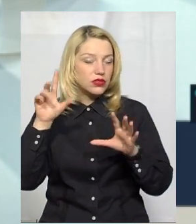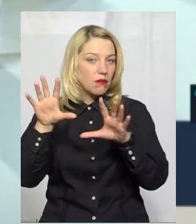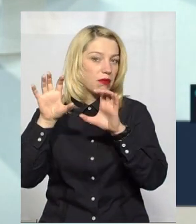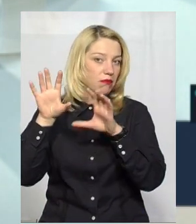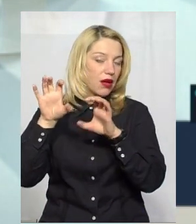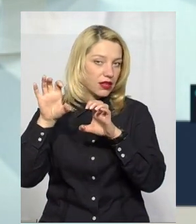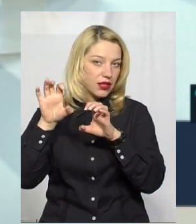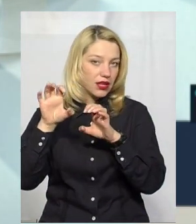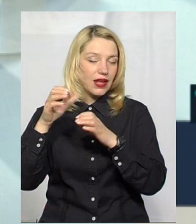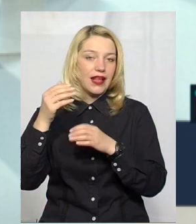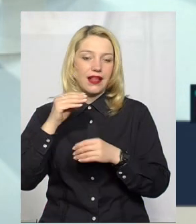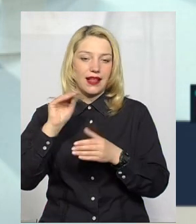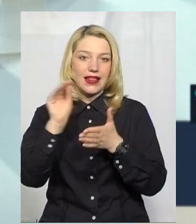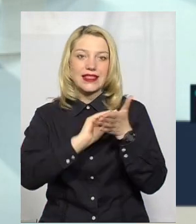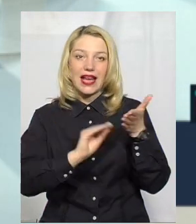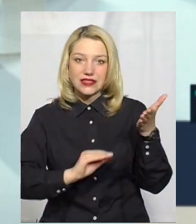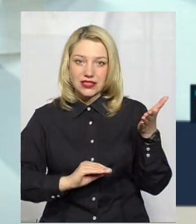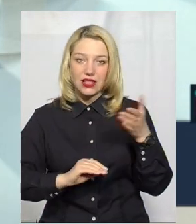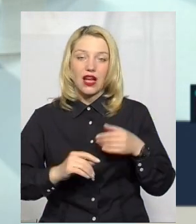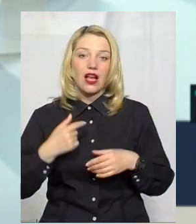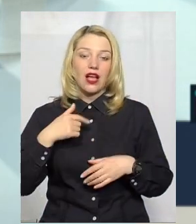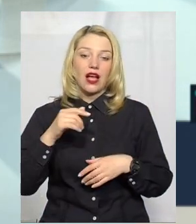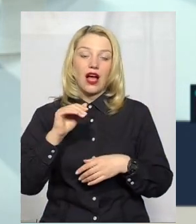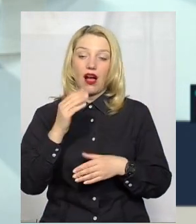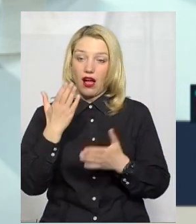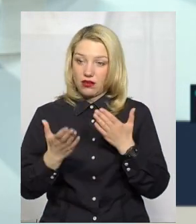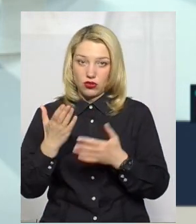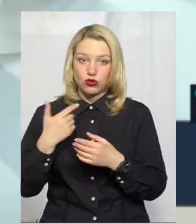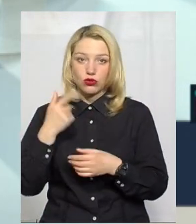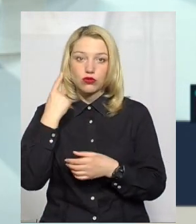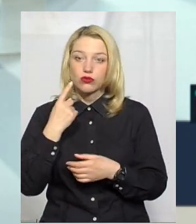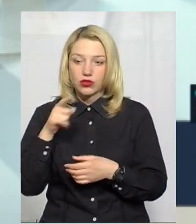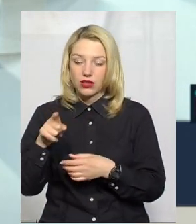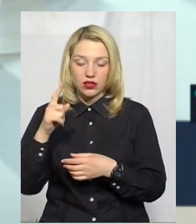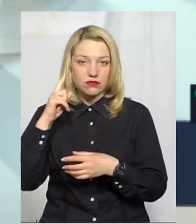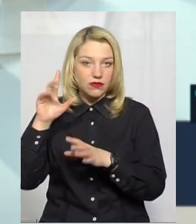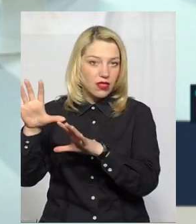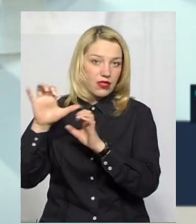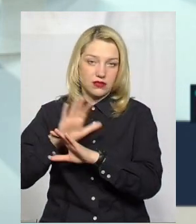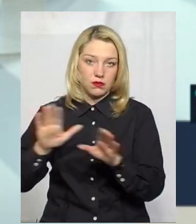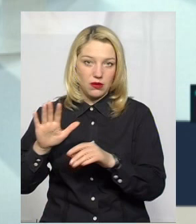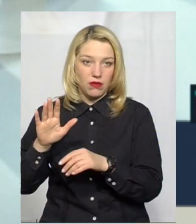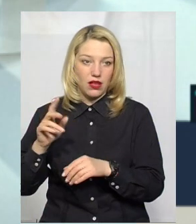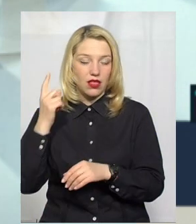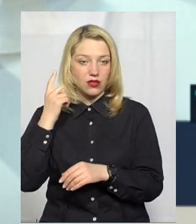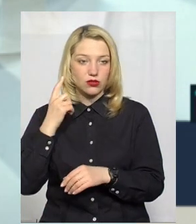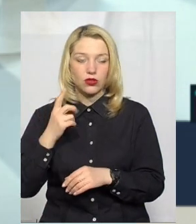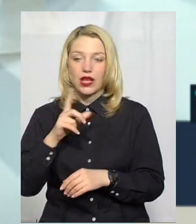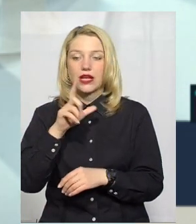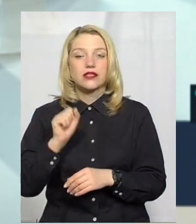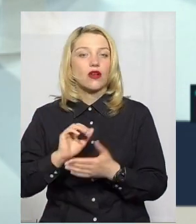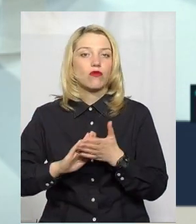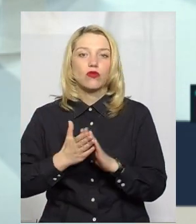текст. Дитина з порушенням слуху цей текст на слух не сприйматиме. За умови, якщо, наприклад, у неї хороший,